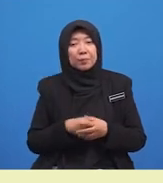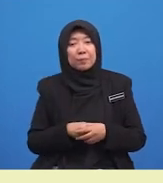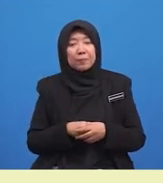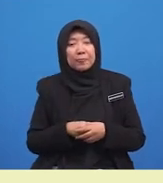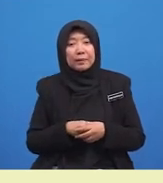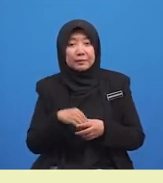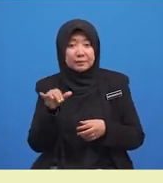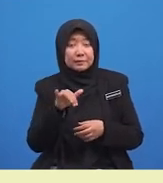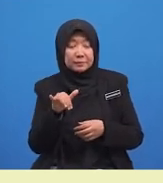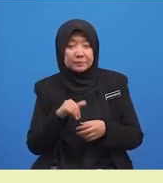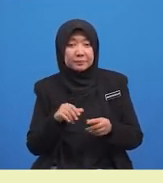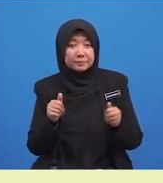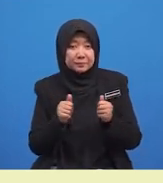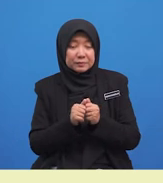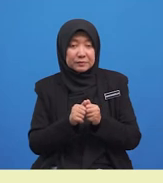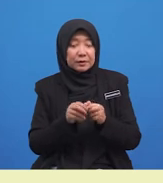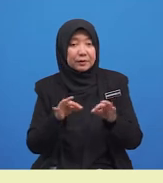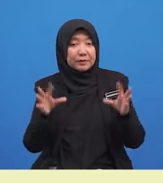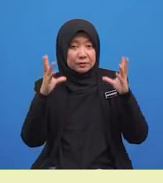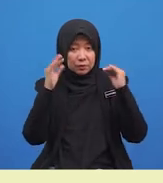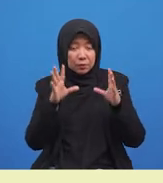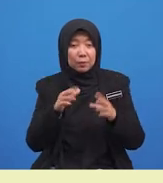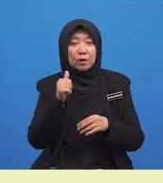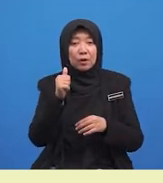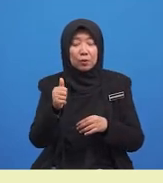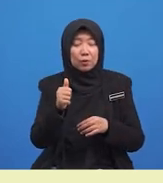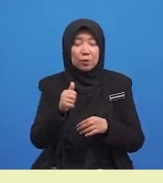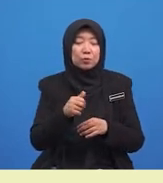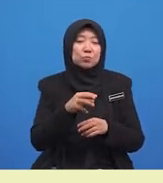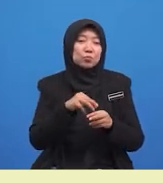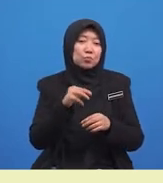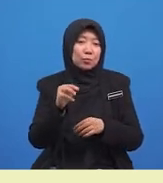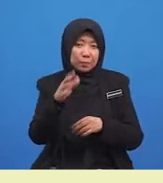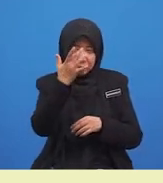sama dengan ayat cenggu? Bagus. Kamu memang murid yang hebat.